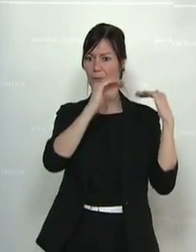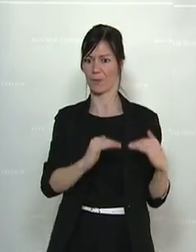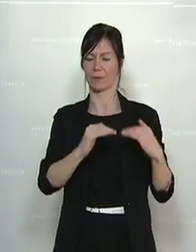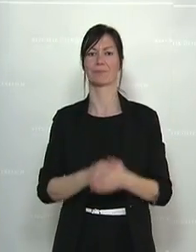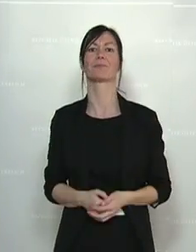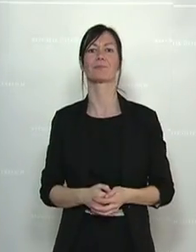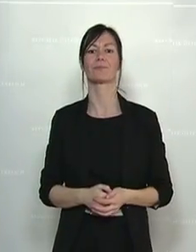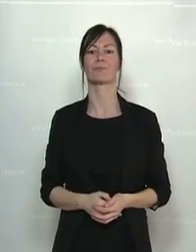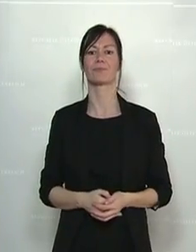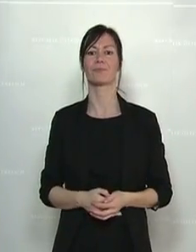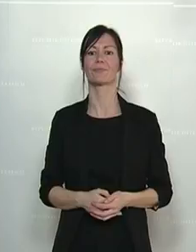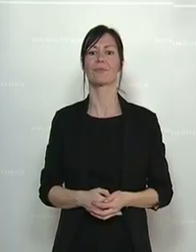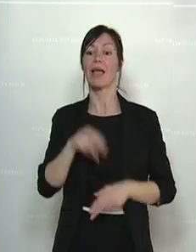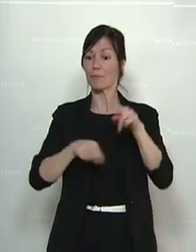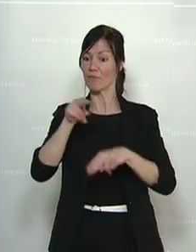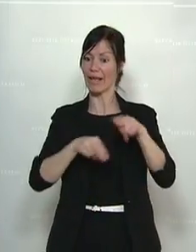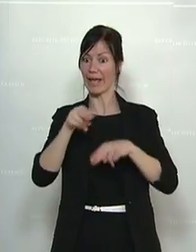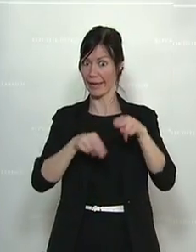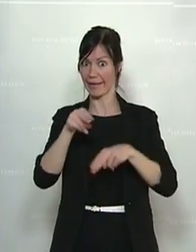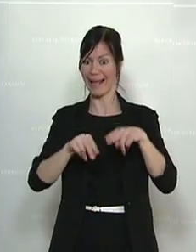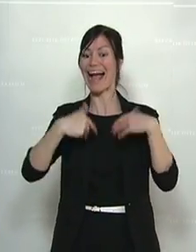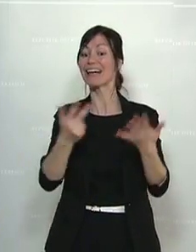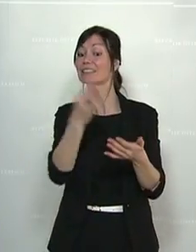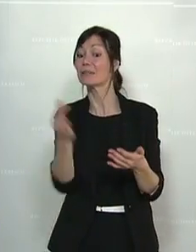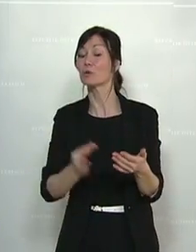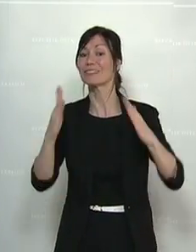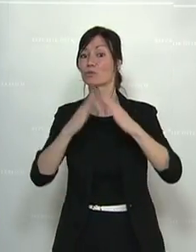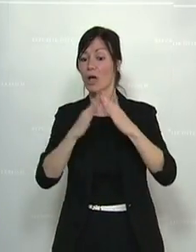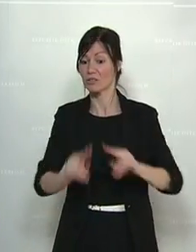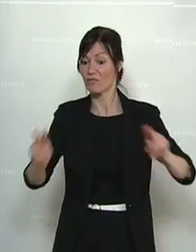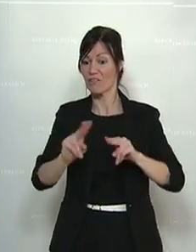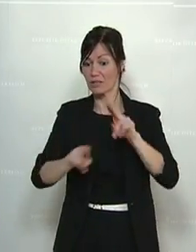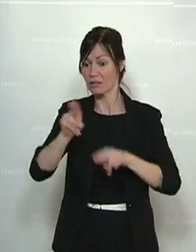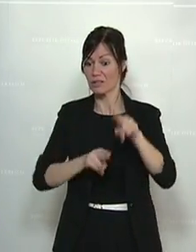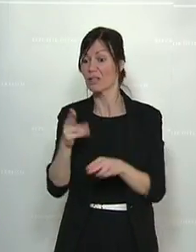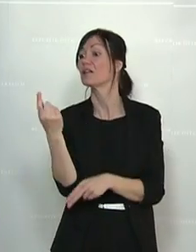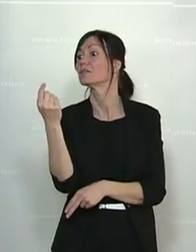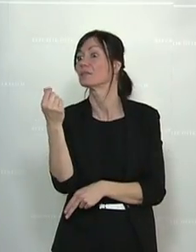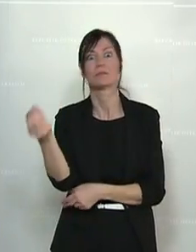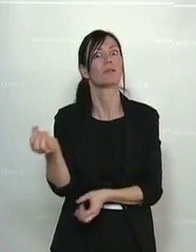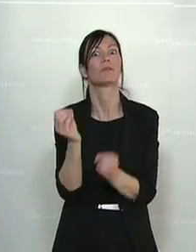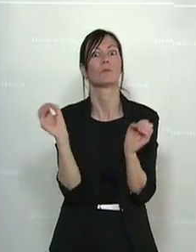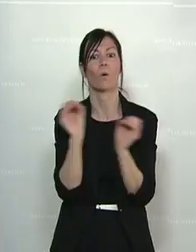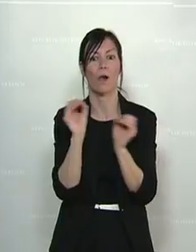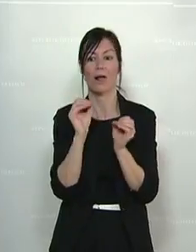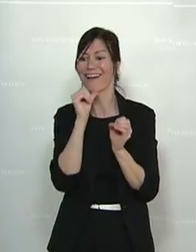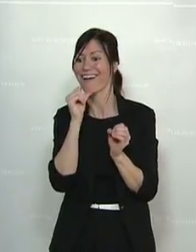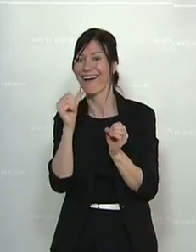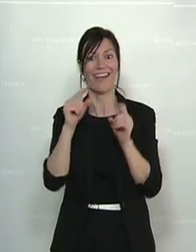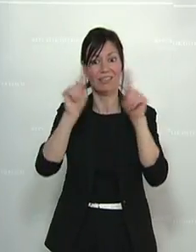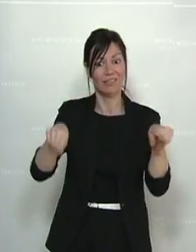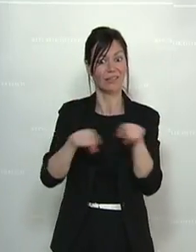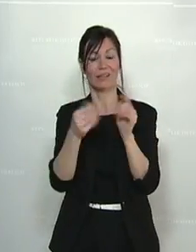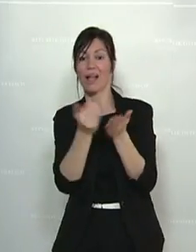80 Prozent der Pflege wird zu Hause geleistet zum Nulltarif ohne Gehaltszettel. Pflegereform bitte warten.